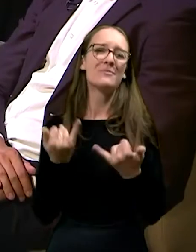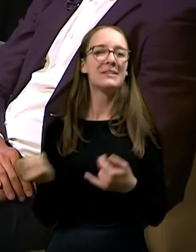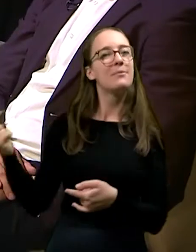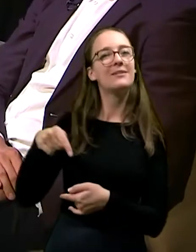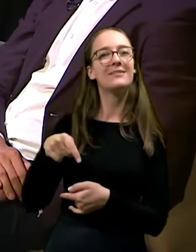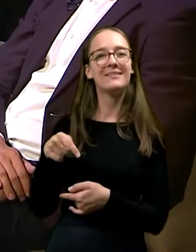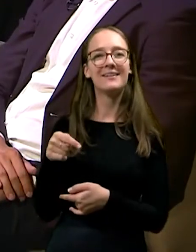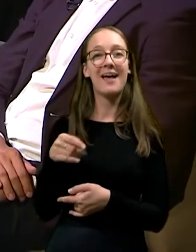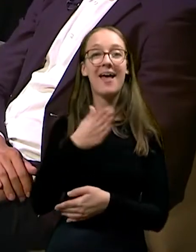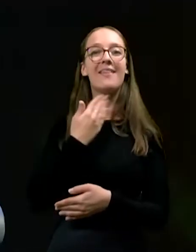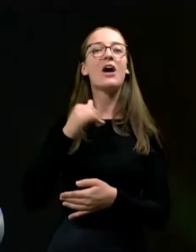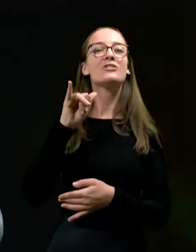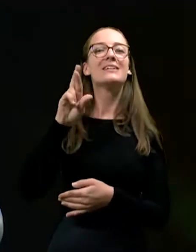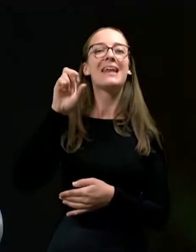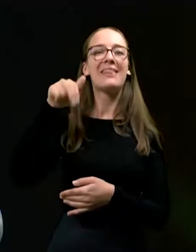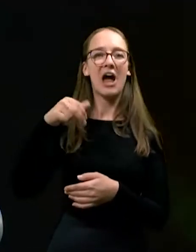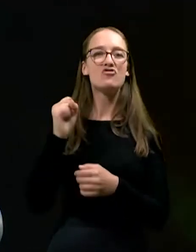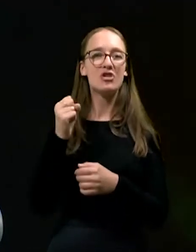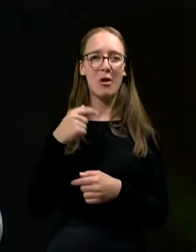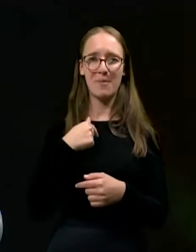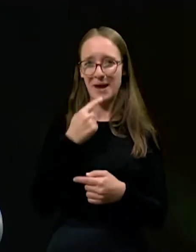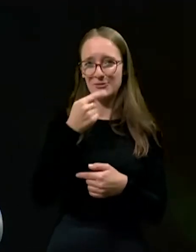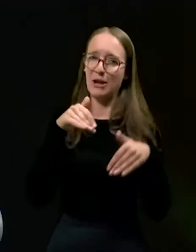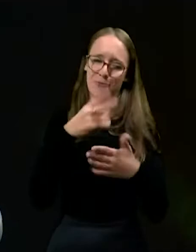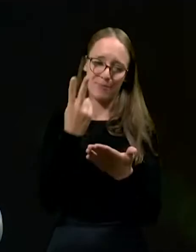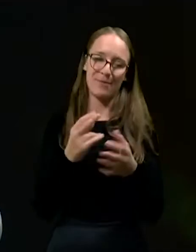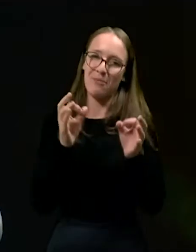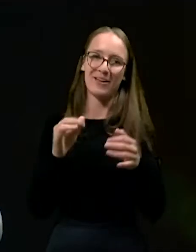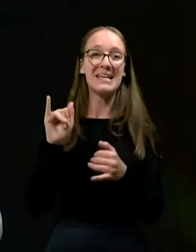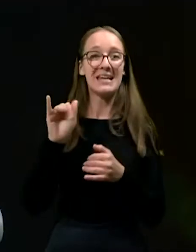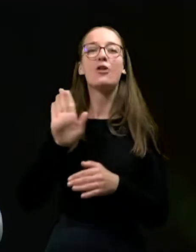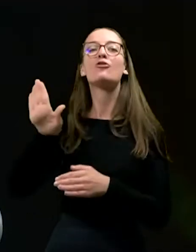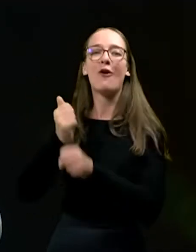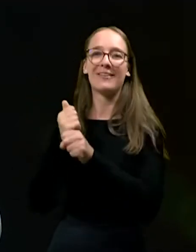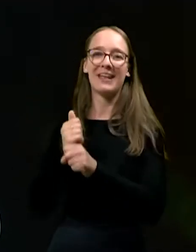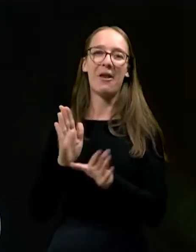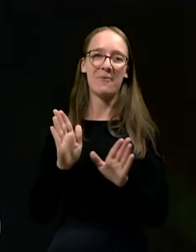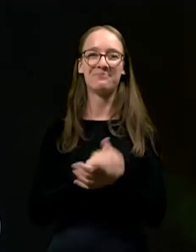naša Irena Šinko, ampak so meni rekli, da moram prebrati Irena, to je tvoje delo.